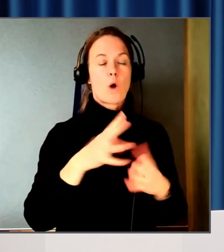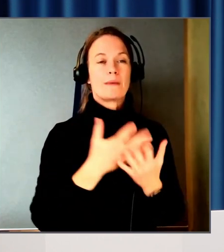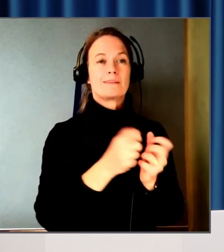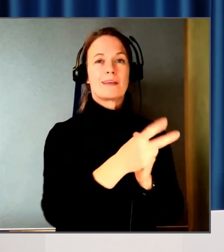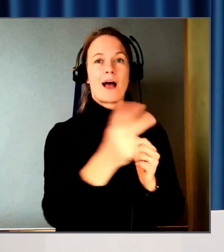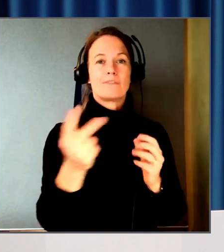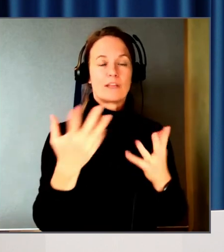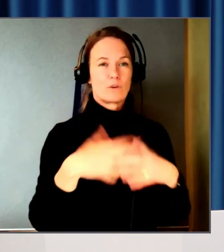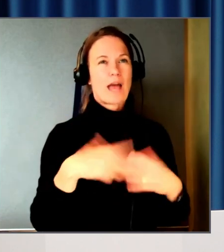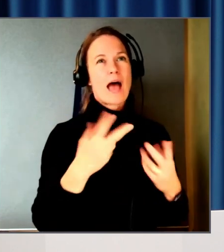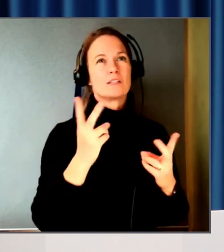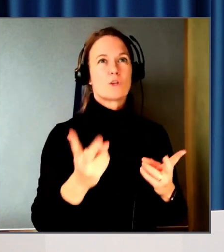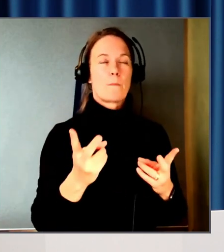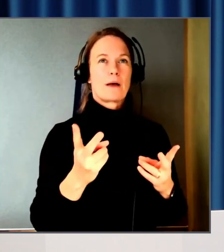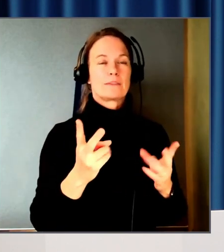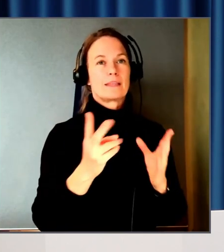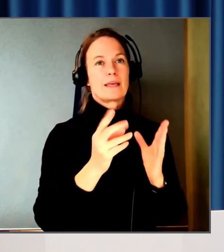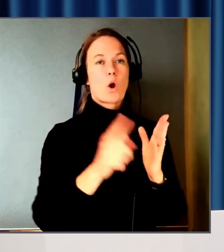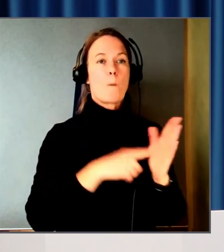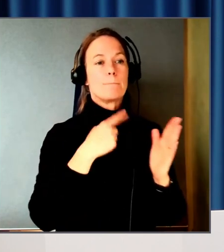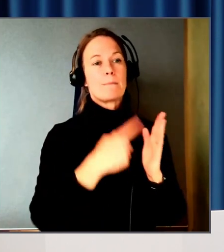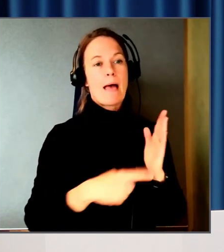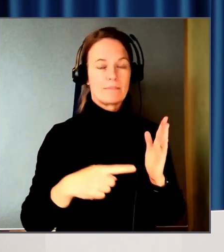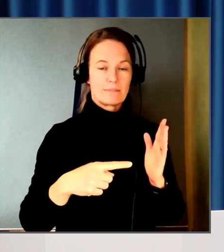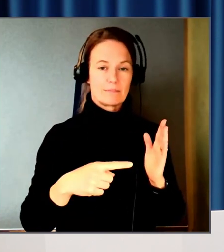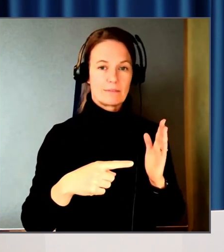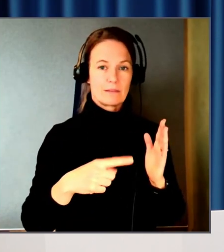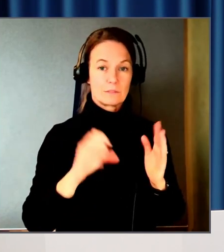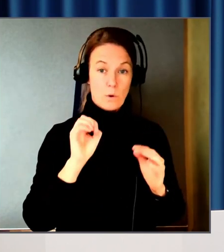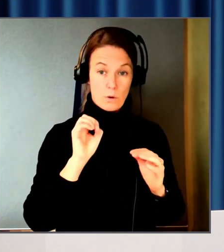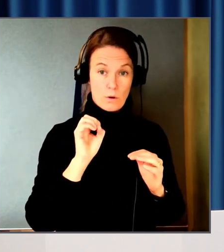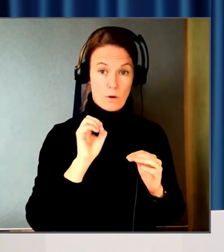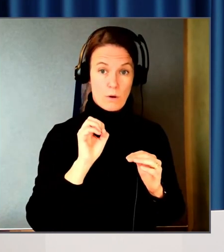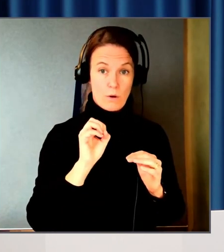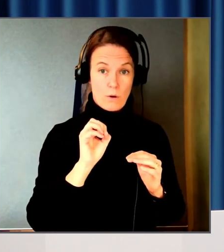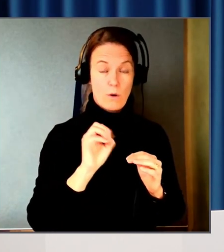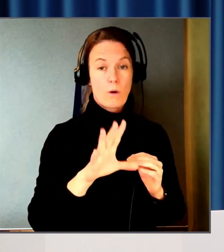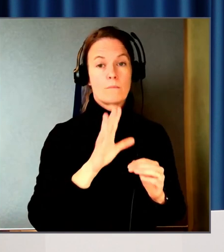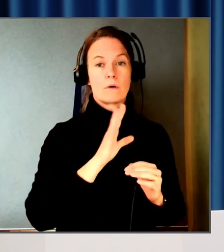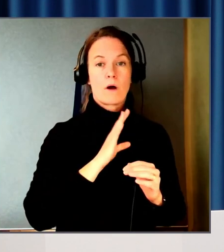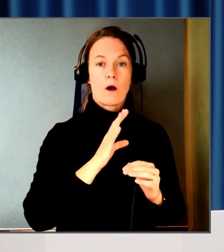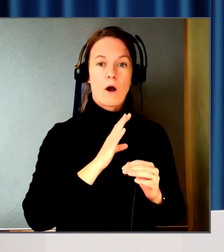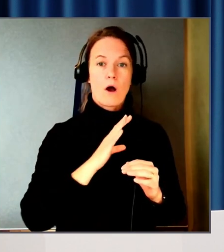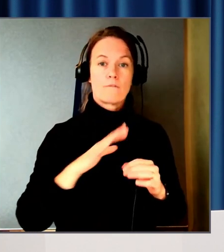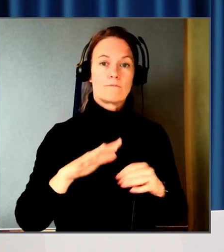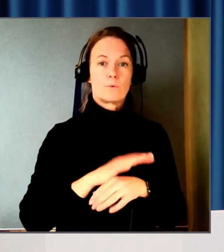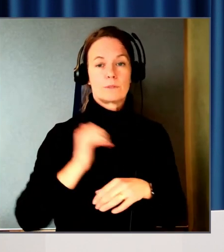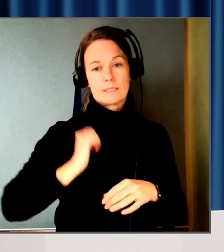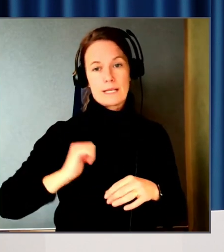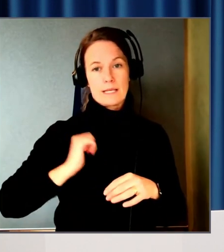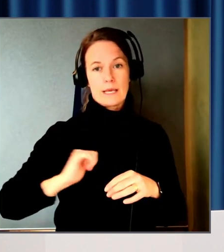kommer, den är som ett komplement. Så jag skulle säga att om det är så att man har en helt tillgänglig e